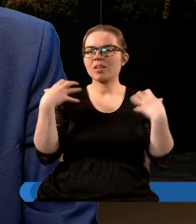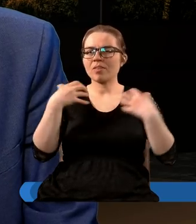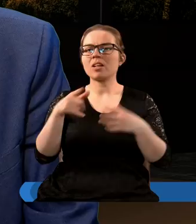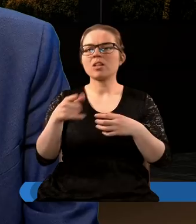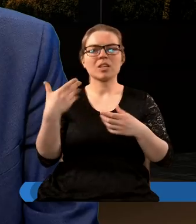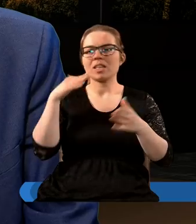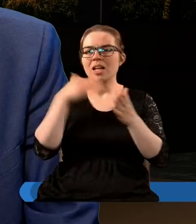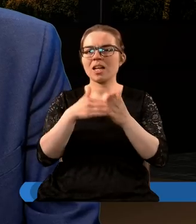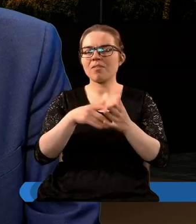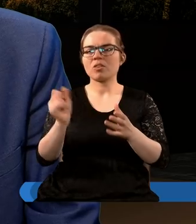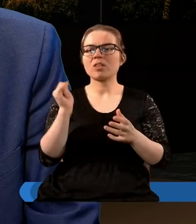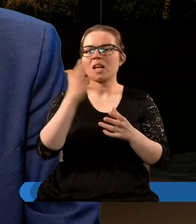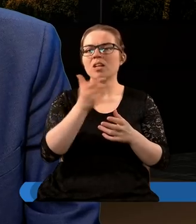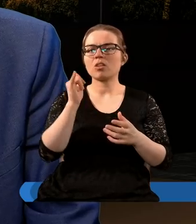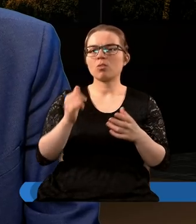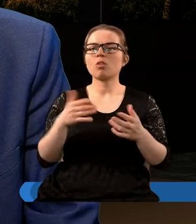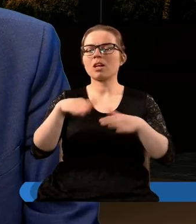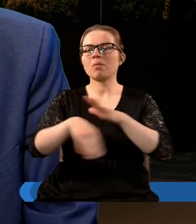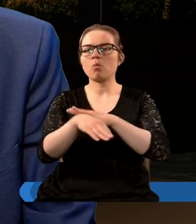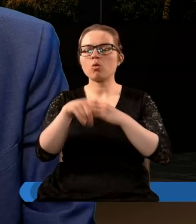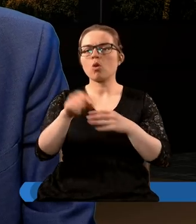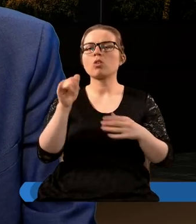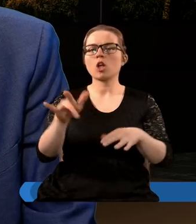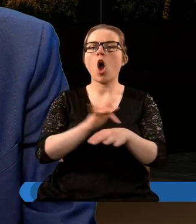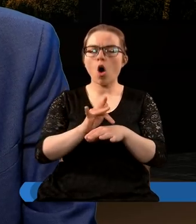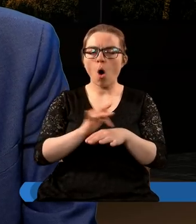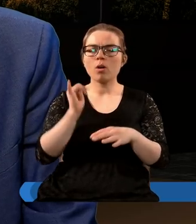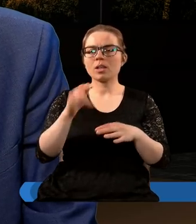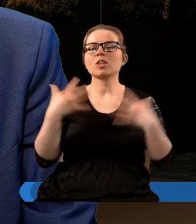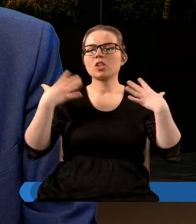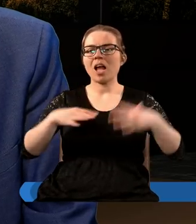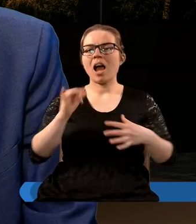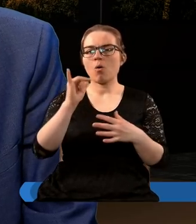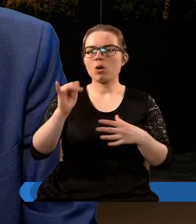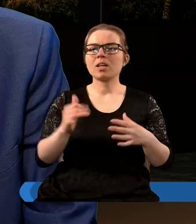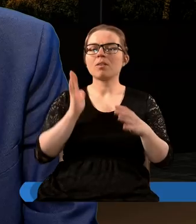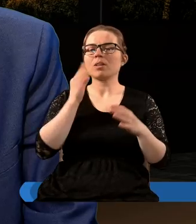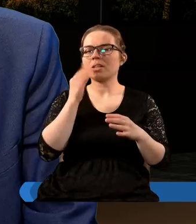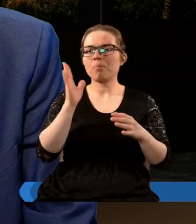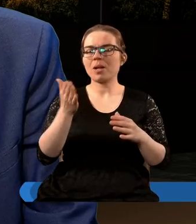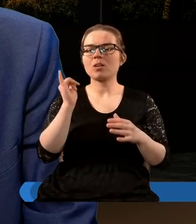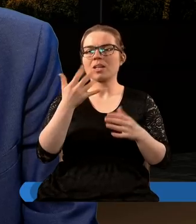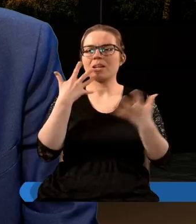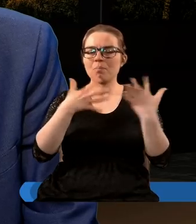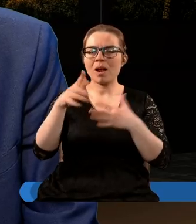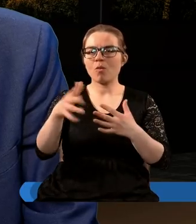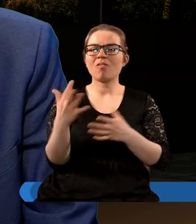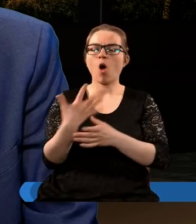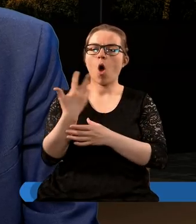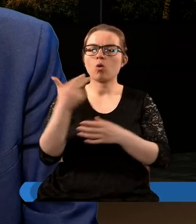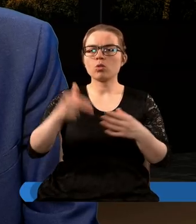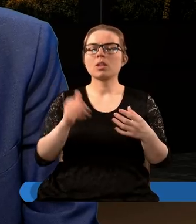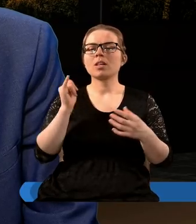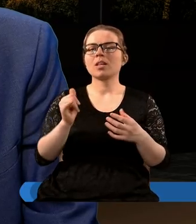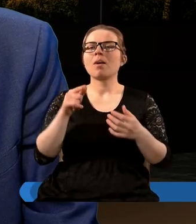zwierzę ci znienawidzą w szetecznicę i spustoszą ją i ogołocą i ciało jej jeść będą i spalą ją w ogniu